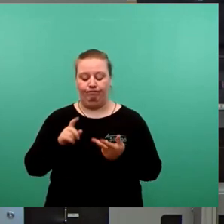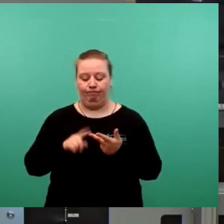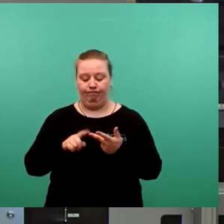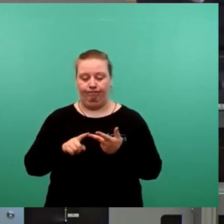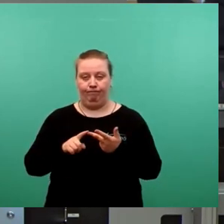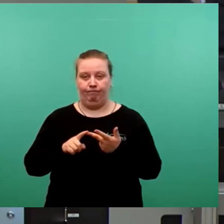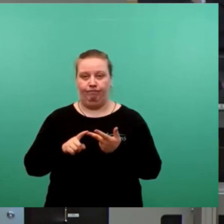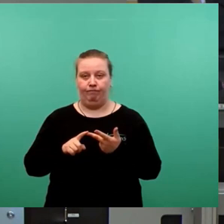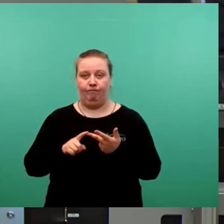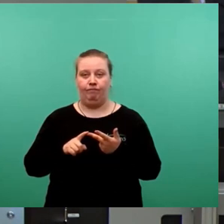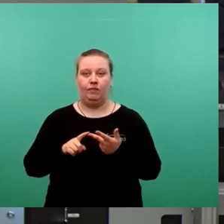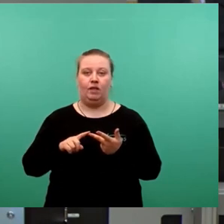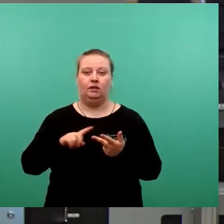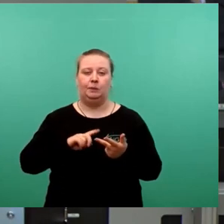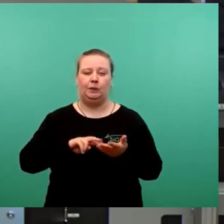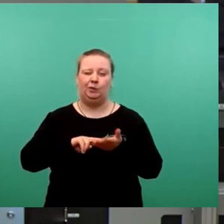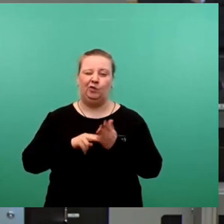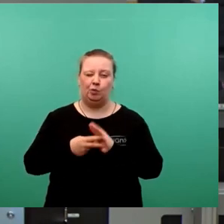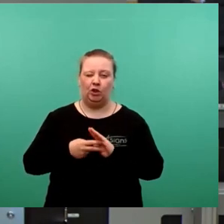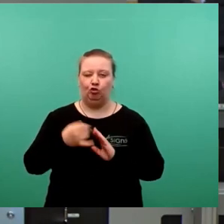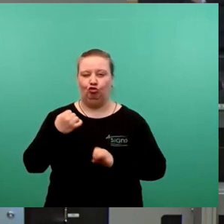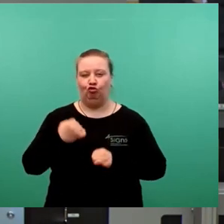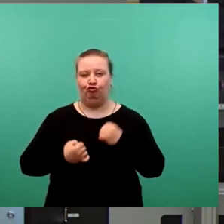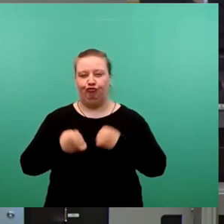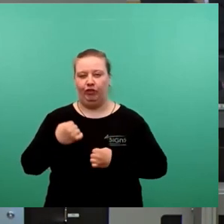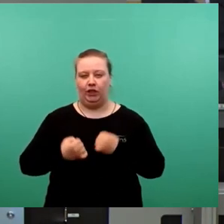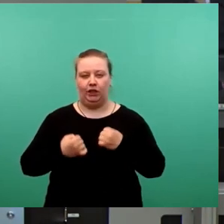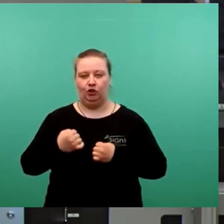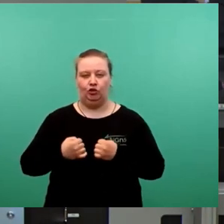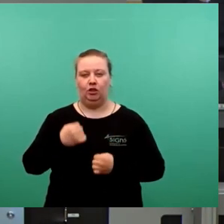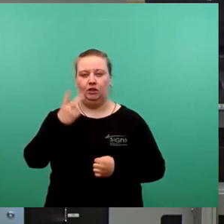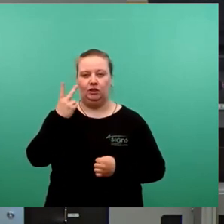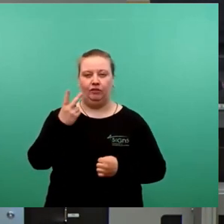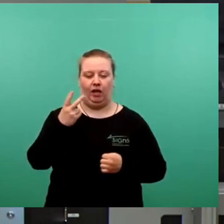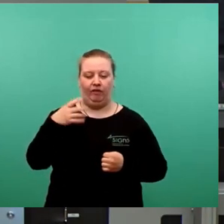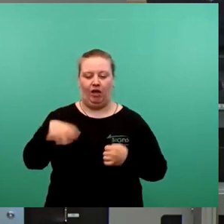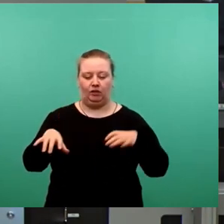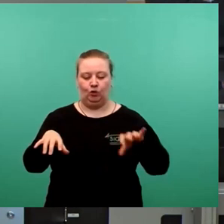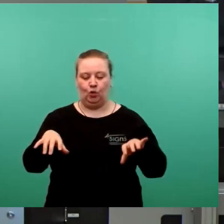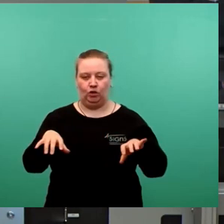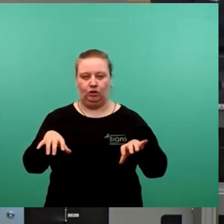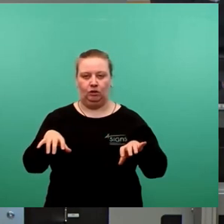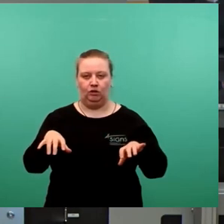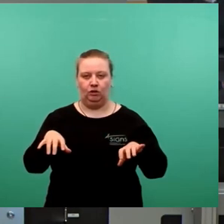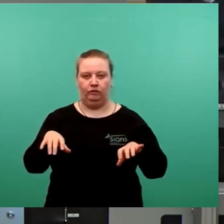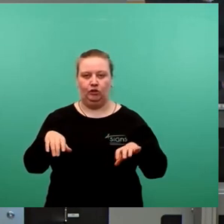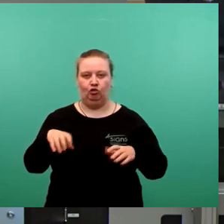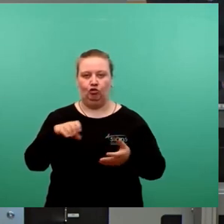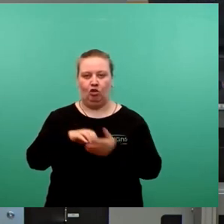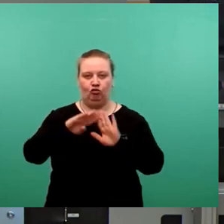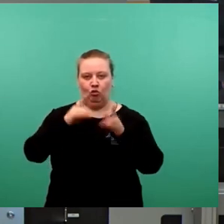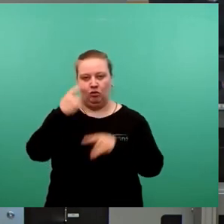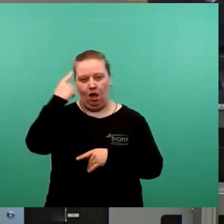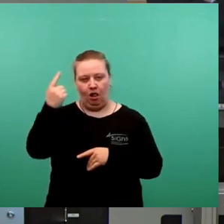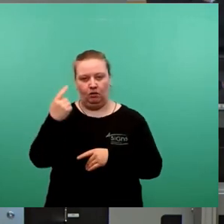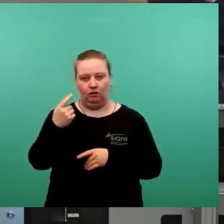halte ich es für politisch außerordentlich kurzsichtig, zwei Fraktionen, die den städtischen Haushalt in Verantwortung mitgetragen haben,